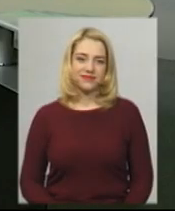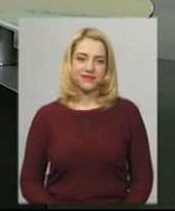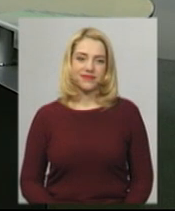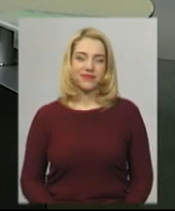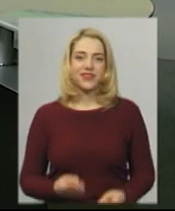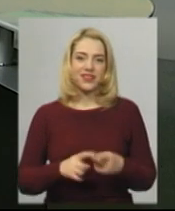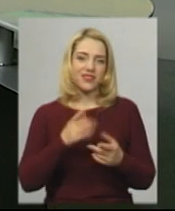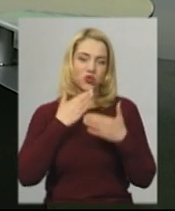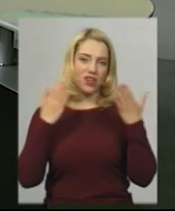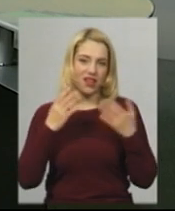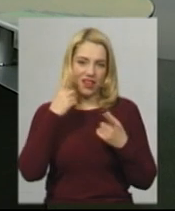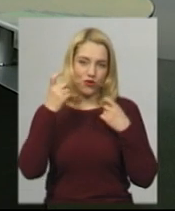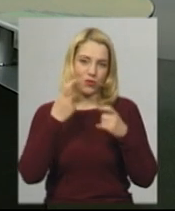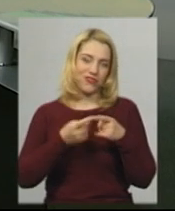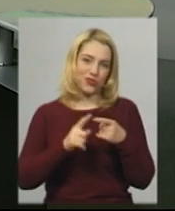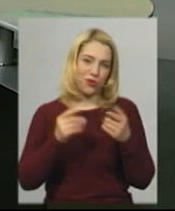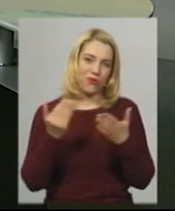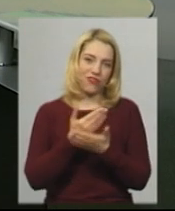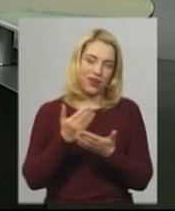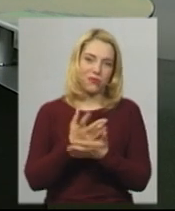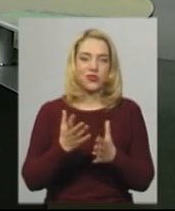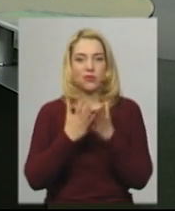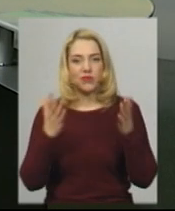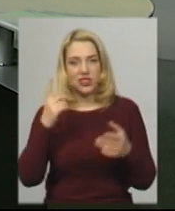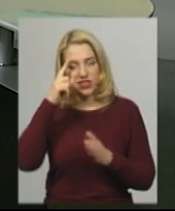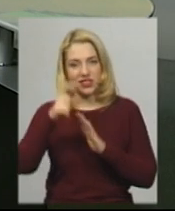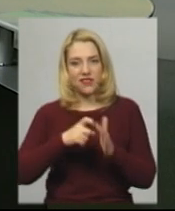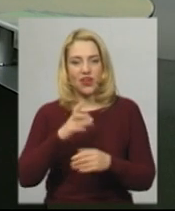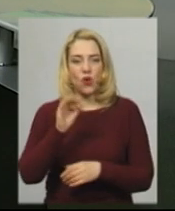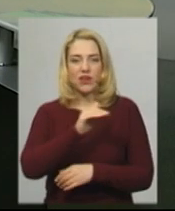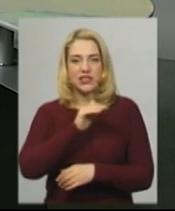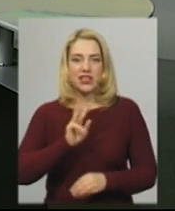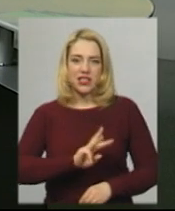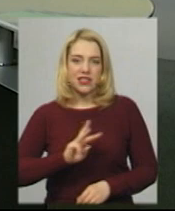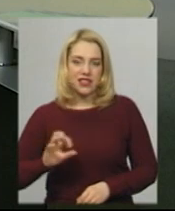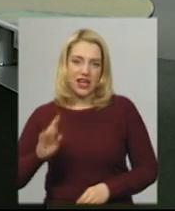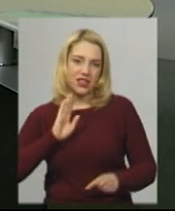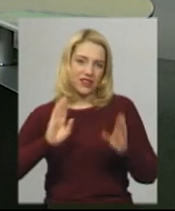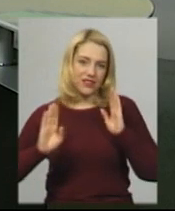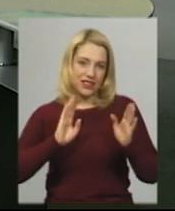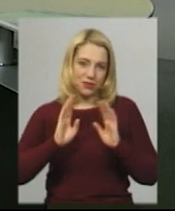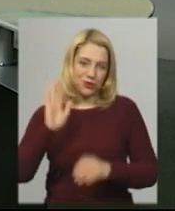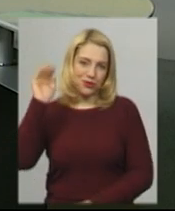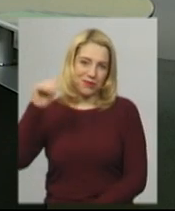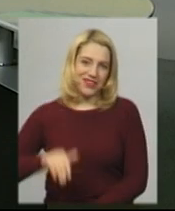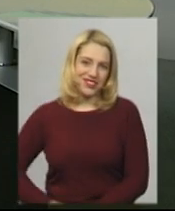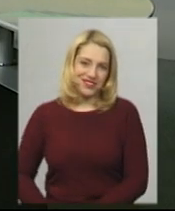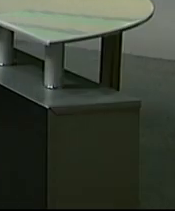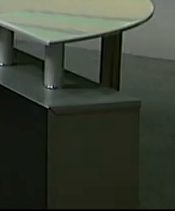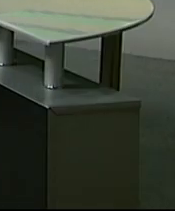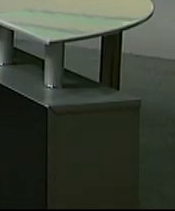Це остання інформація цього випуску. Більше новин знаходьте на нашому офіційному сайті та на сторінці у Фейсбук. Побачимось.